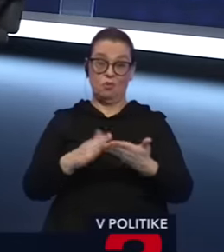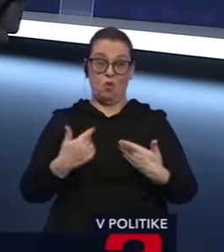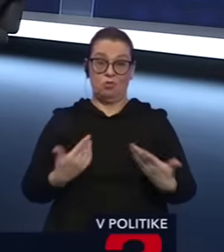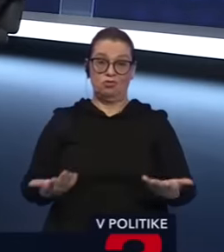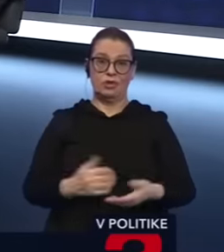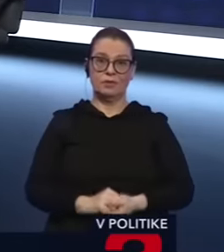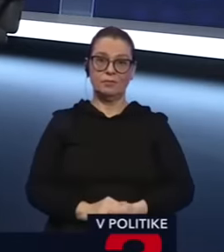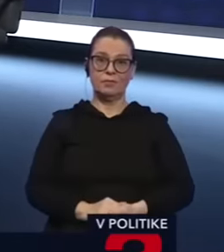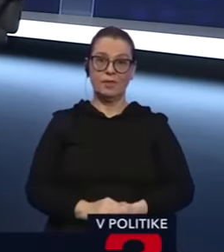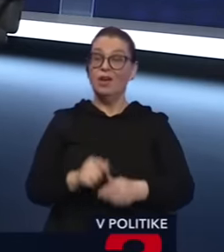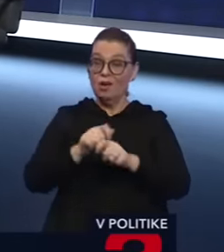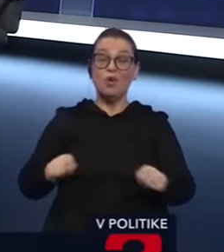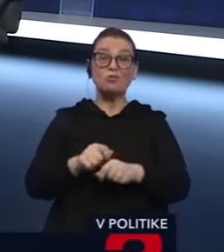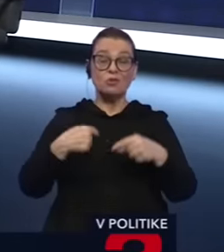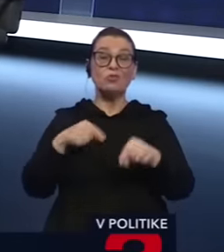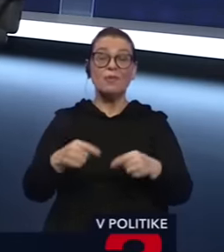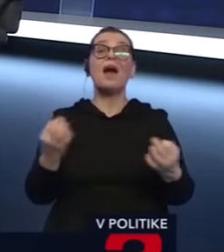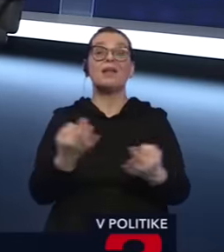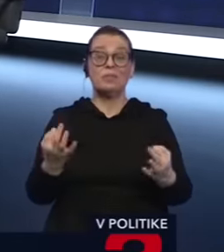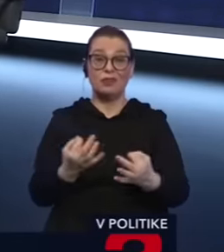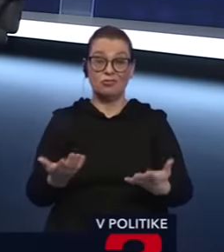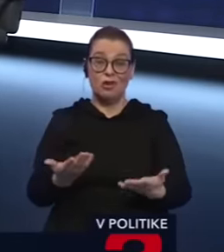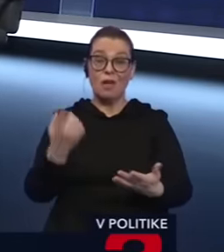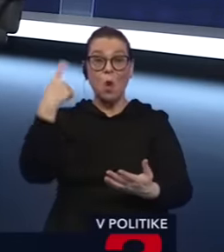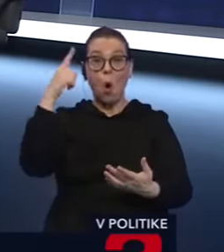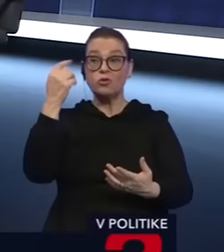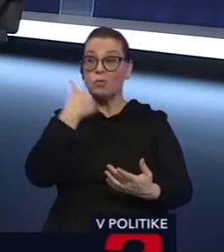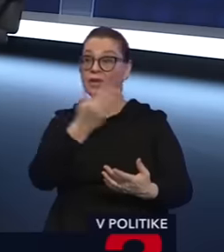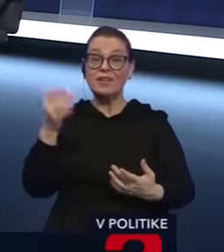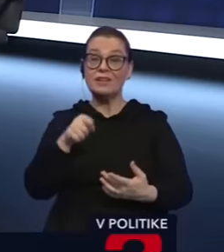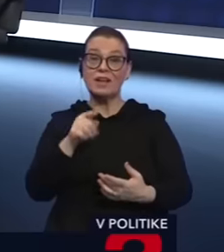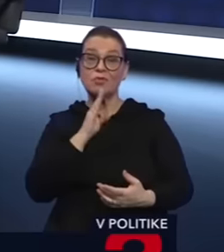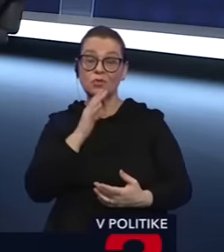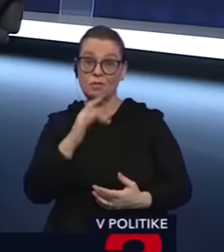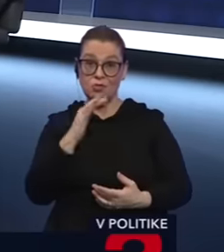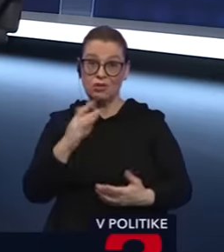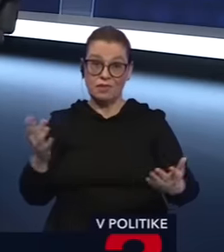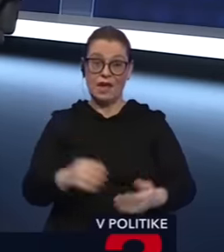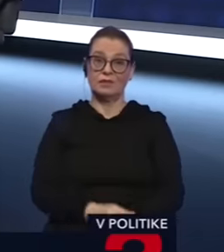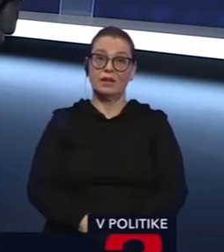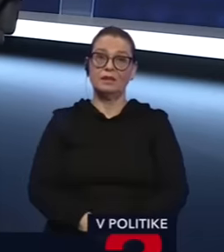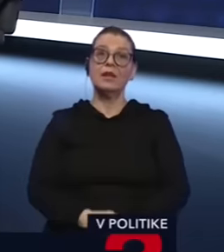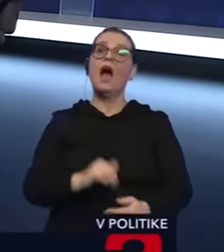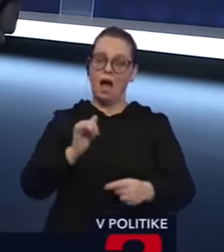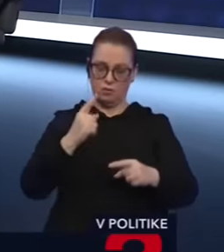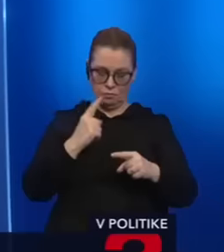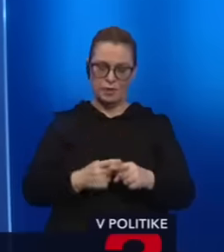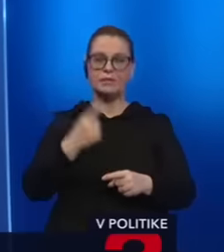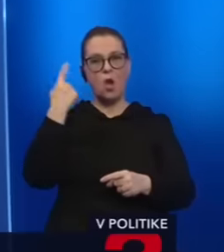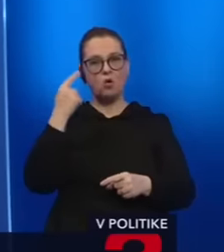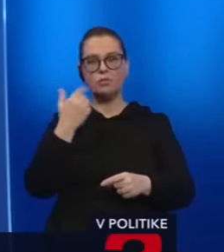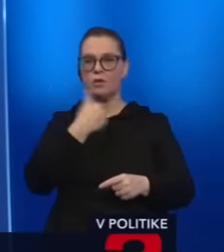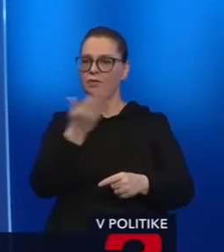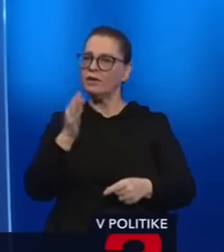rozhodujete o tom. No však rozhodujeme, ale na základe toho, že odborná verejnosť sa k tomu nemôže vyjadriť. Pán minister? Presne tak, ako odborná verejnosť sa